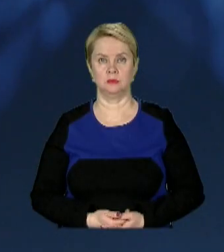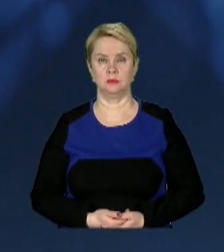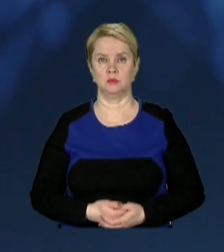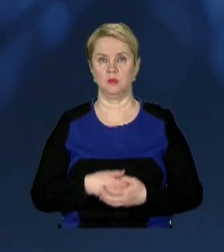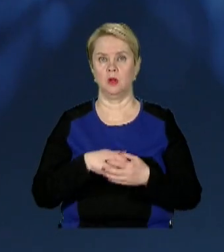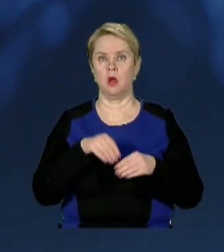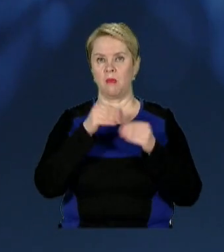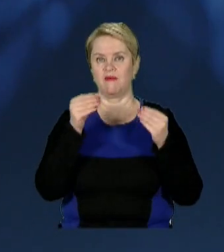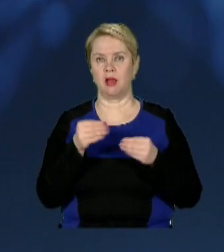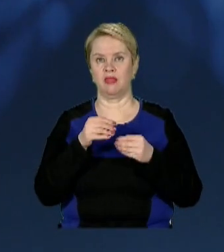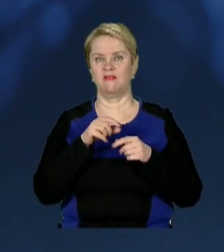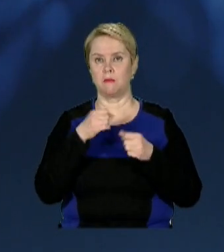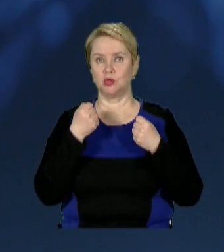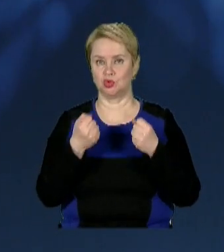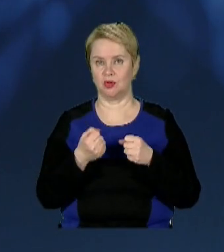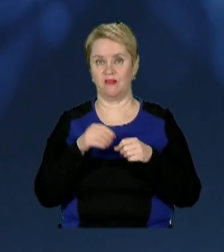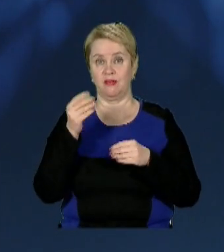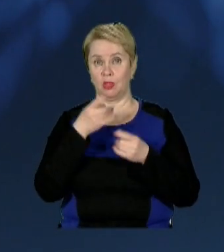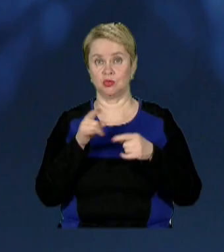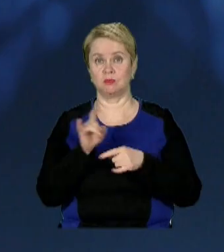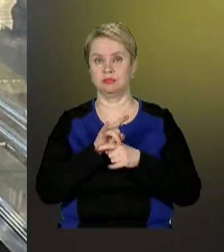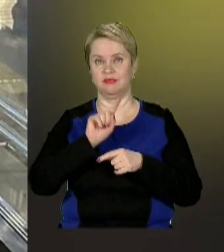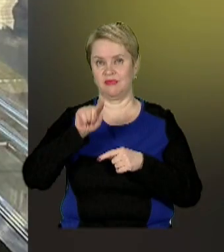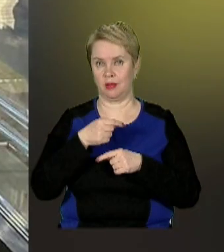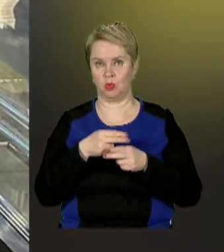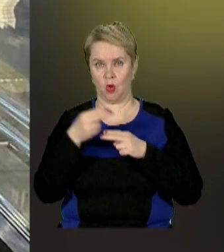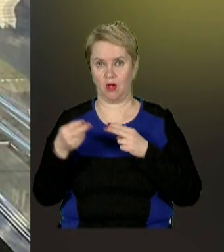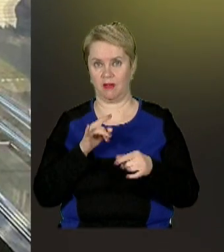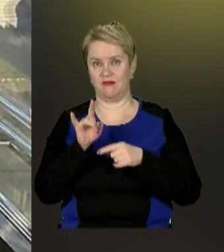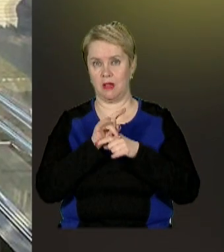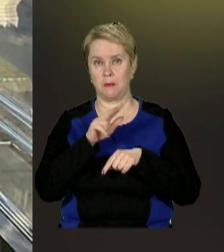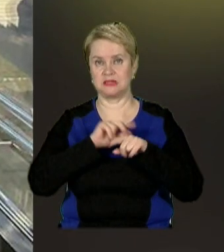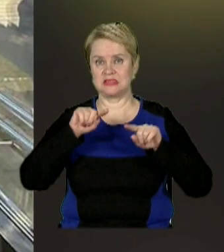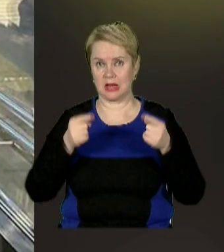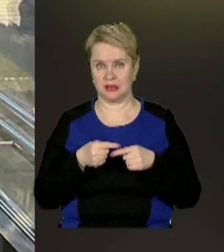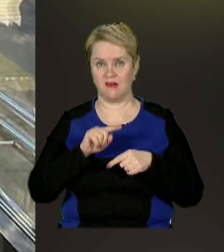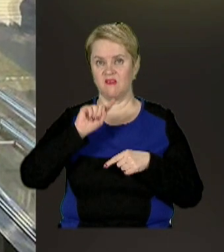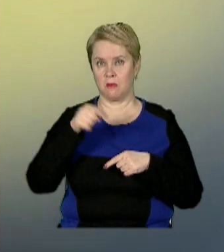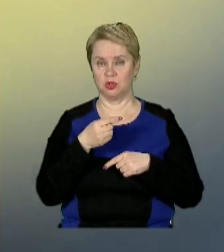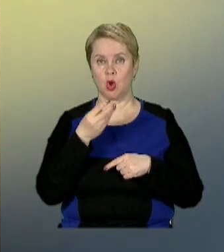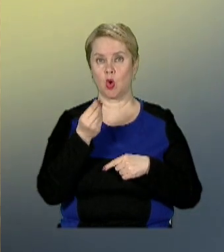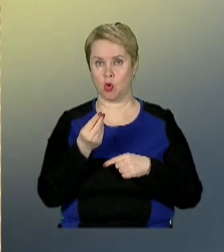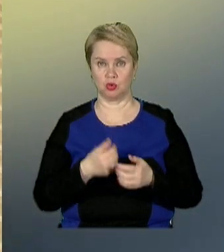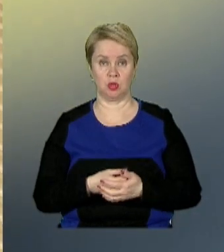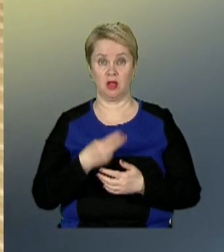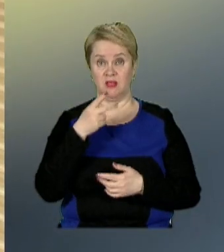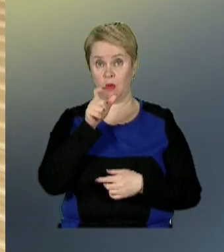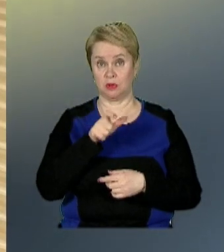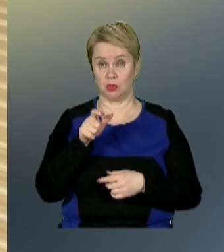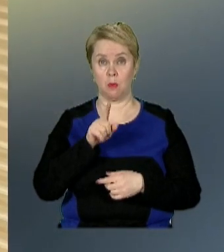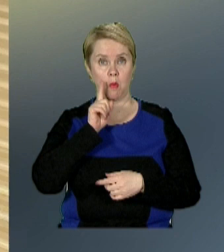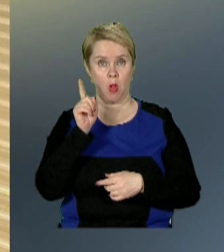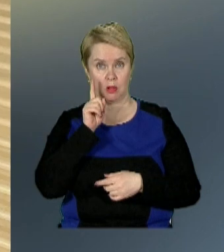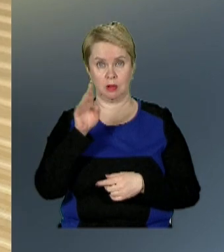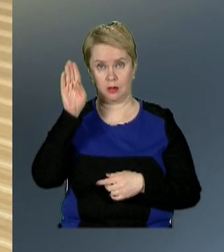Поховальний вінок на капот машини, аби вибити фейкові борги. У Кривому Розі поліцейські затримали вимагачів грошей. Двоє місцевих